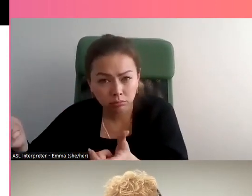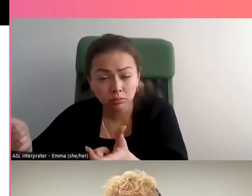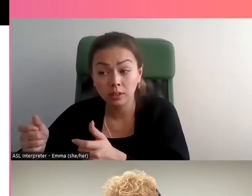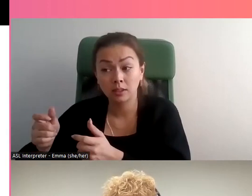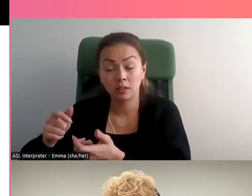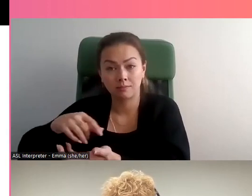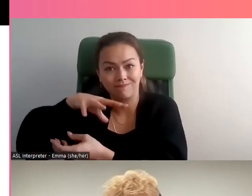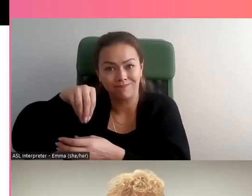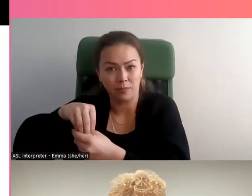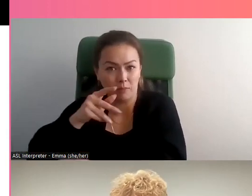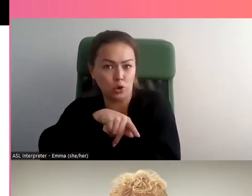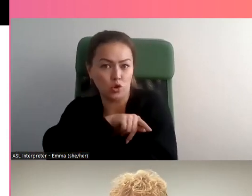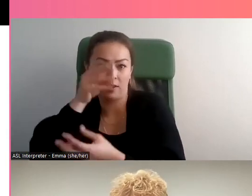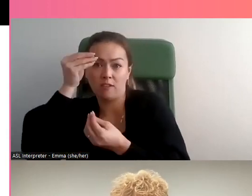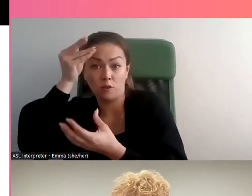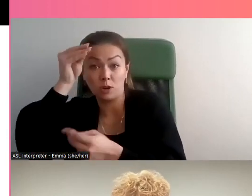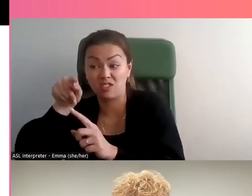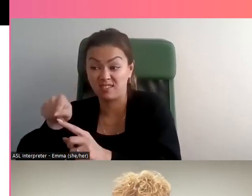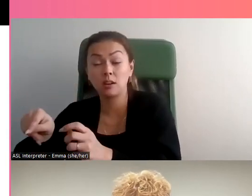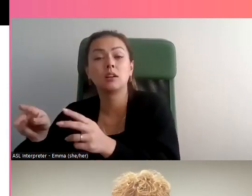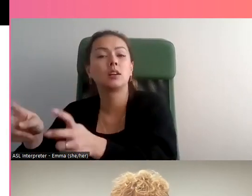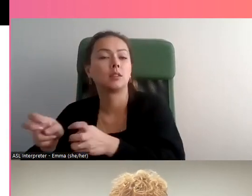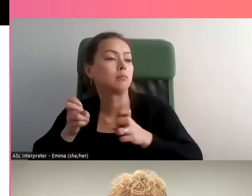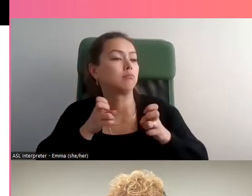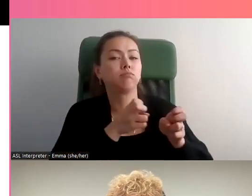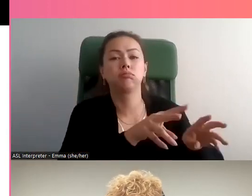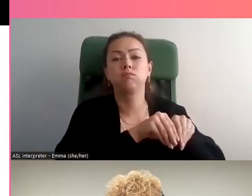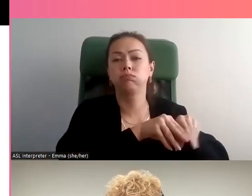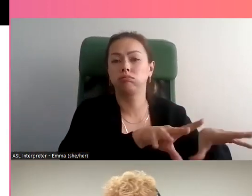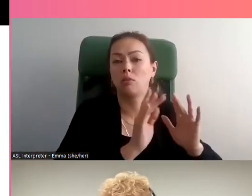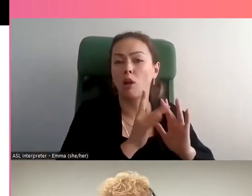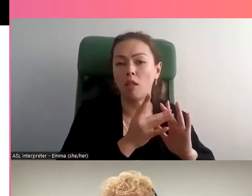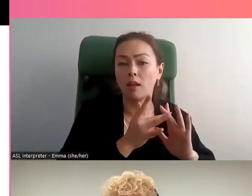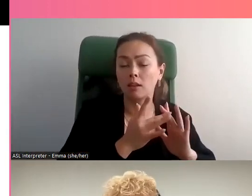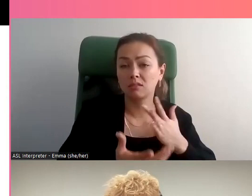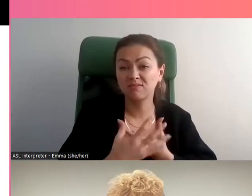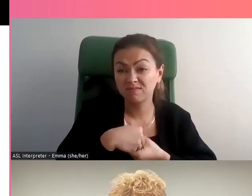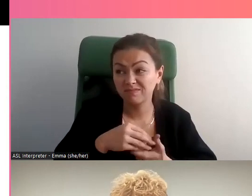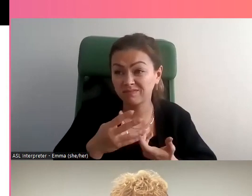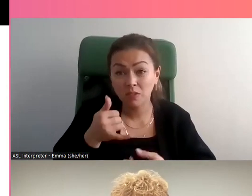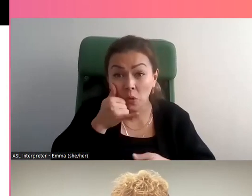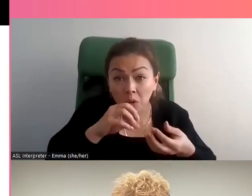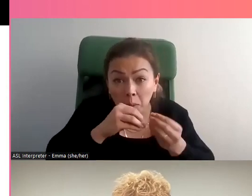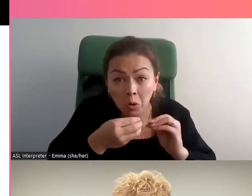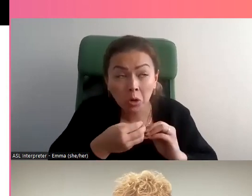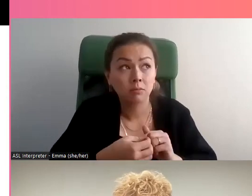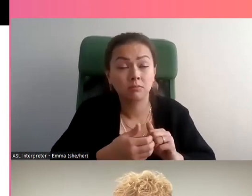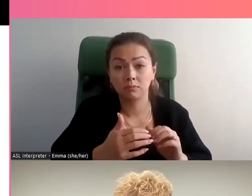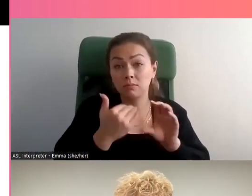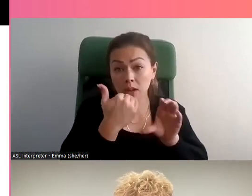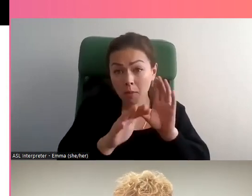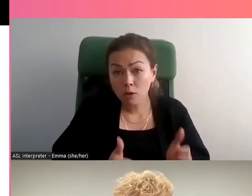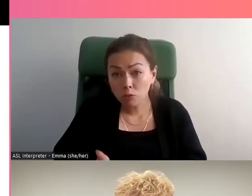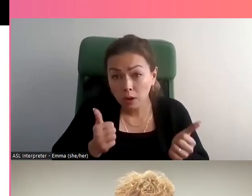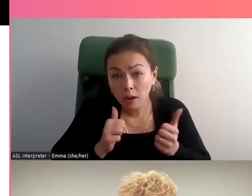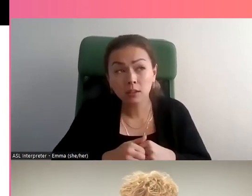divulgation des données personnelles, et le « Swatting », c'est l'alerte malveillante. Donc, ça peut être le « Doxing c'est quelqu'un qui